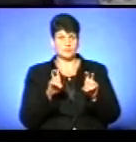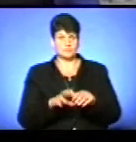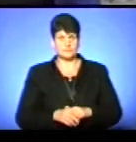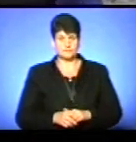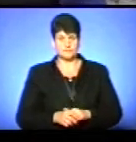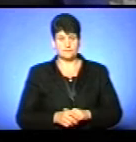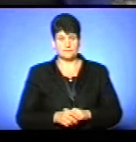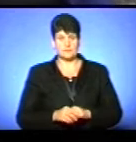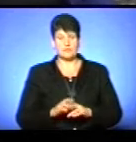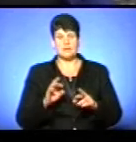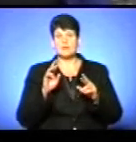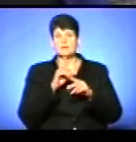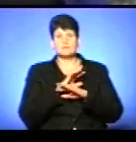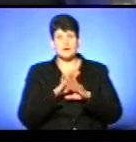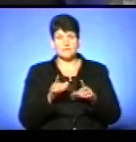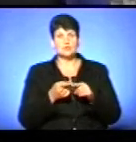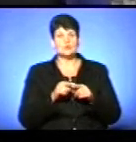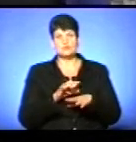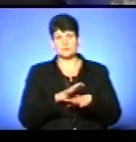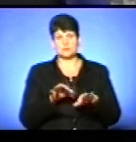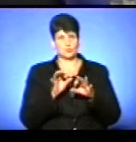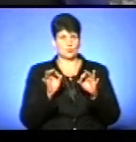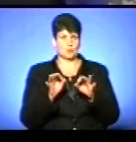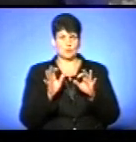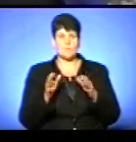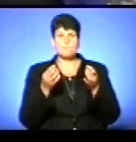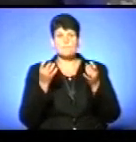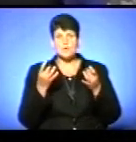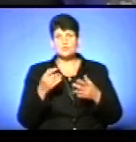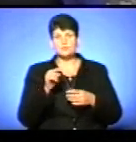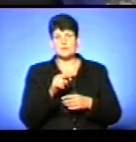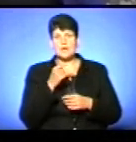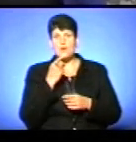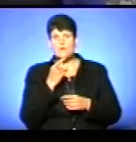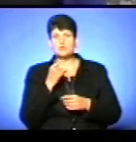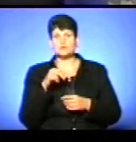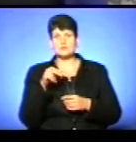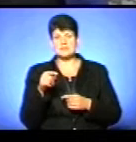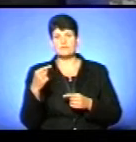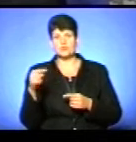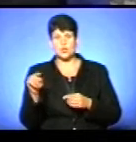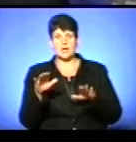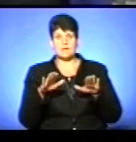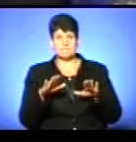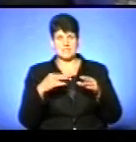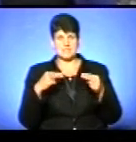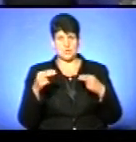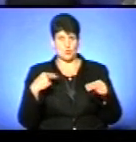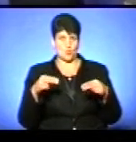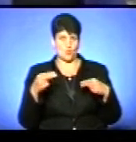Неправда, такого нема ніколи. Просто вони кажуть, щоб йти в друге місце торгувати там,